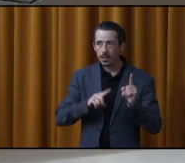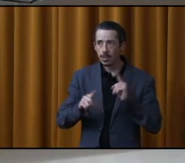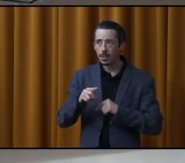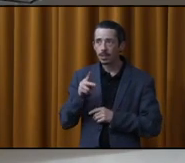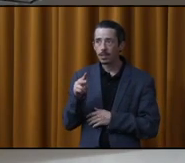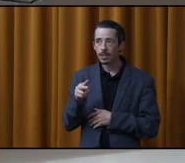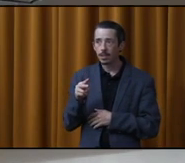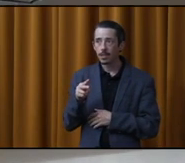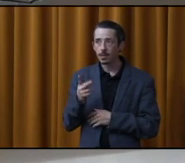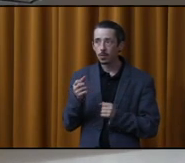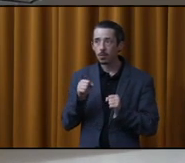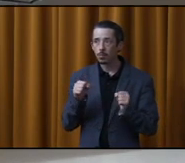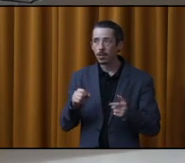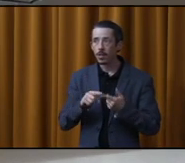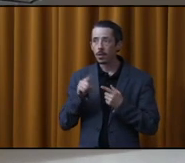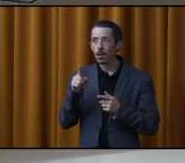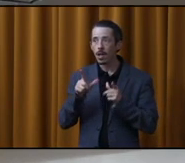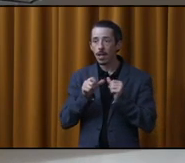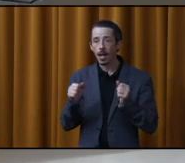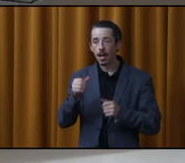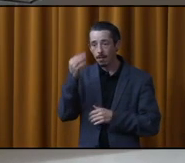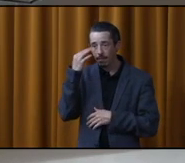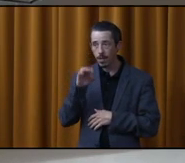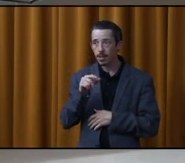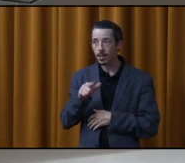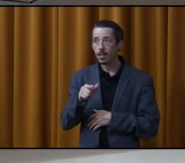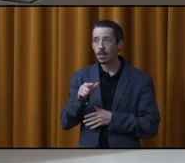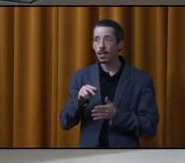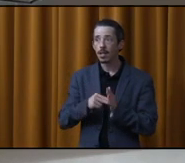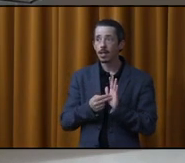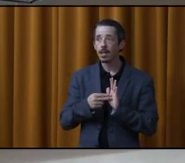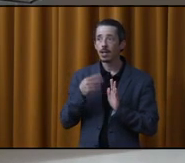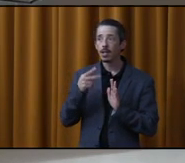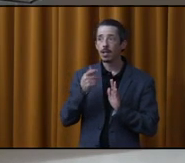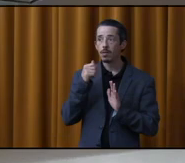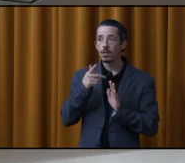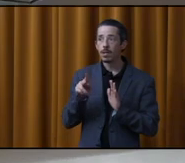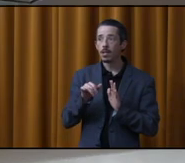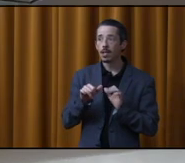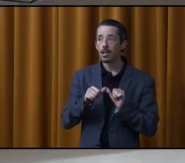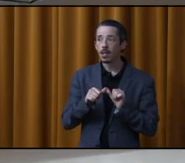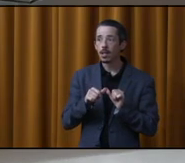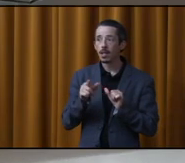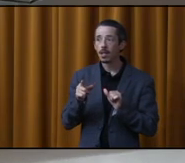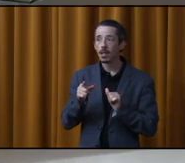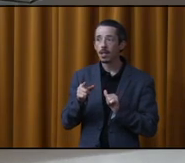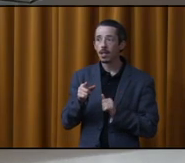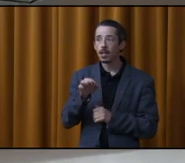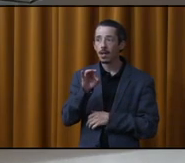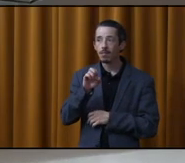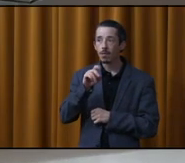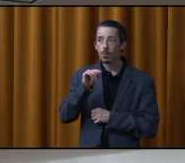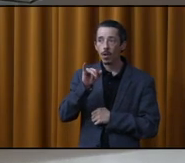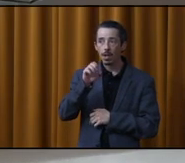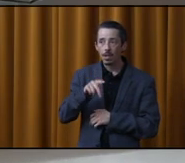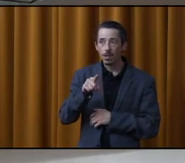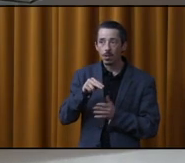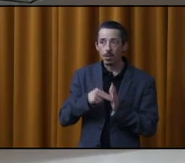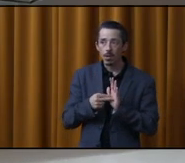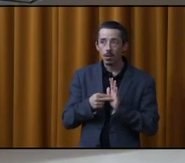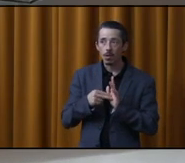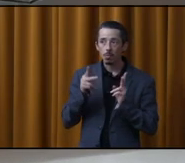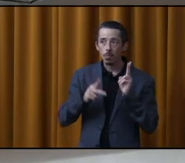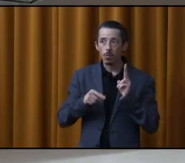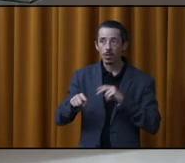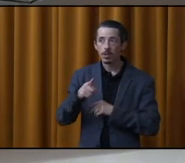sématique. Vous savez, la langue française, latine, ce n pas sématique, c'est fanatique, à cause de beaucoup de